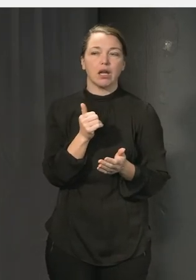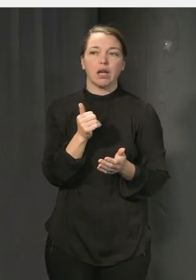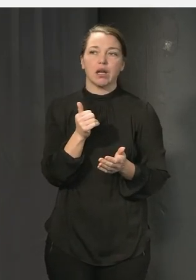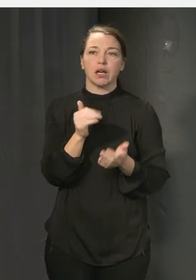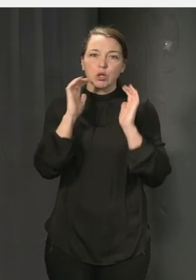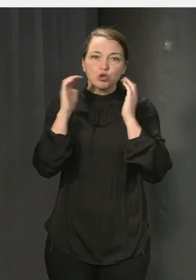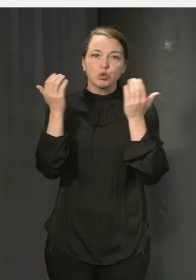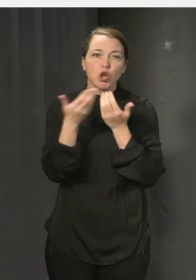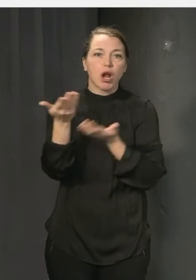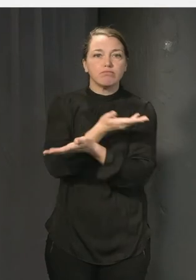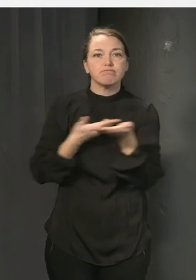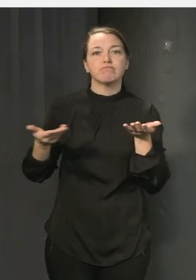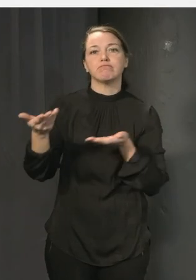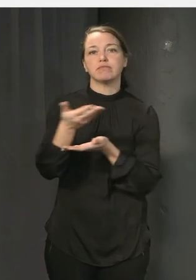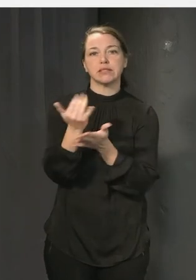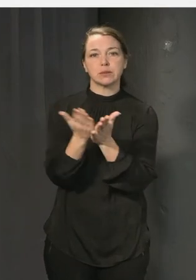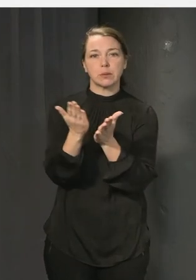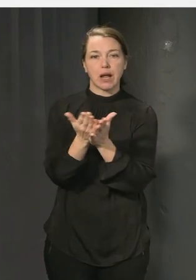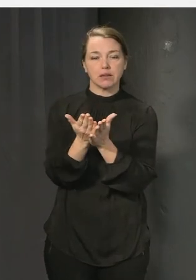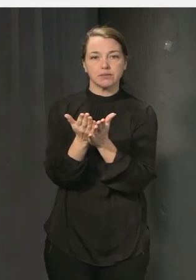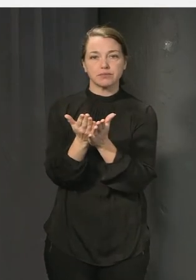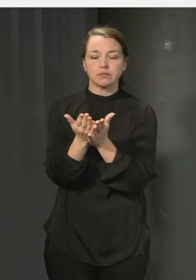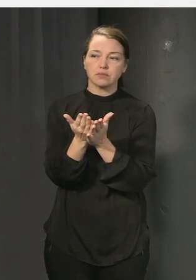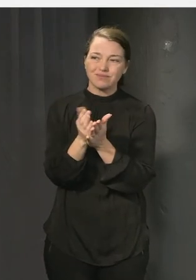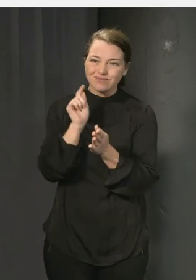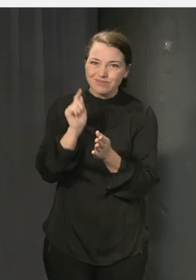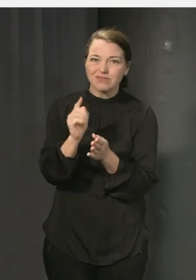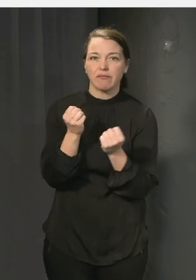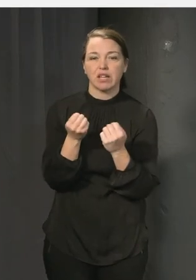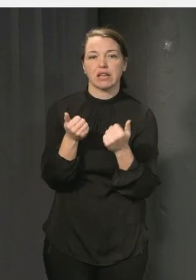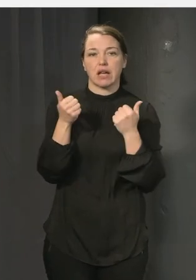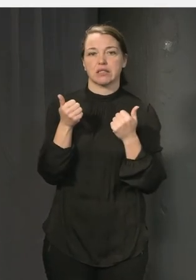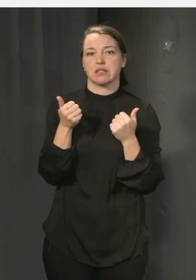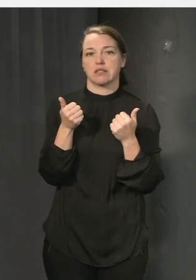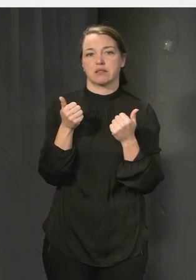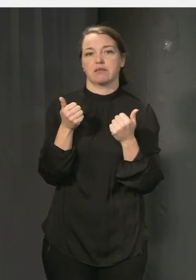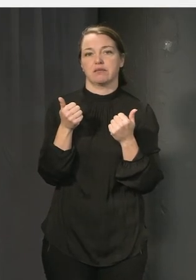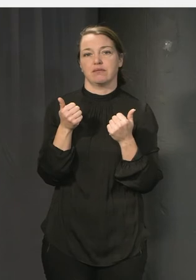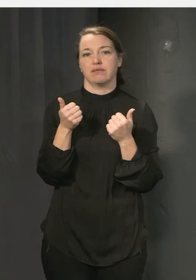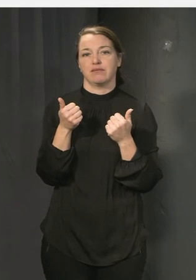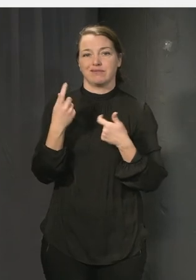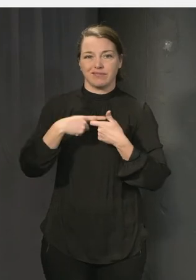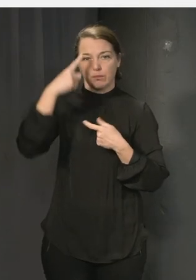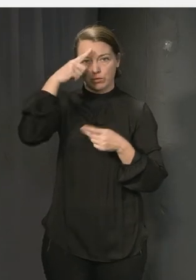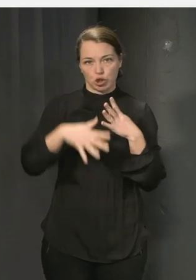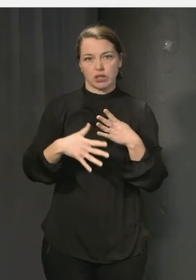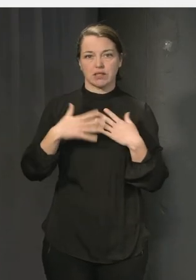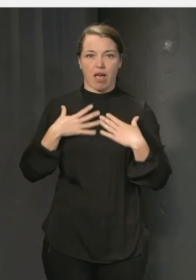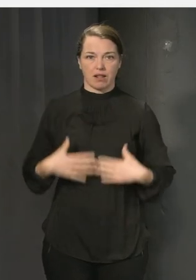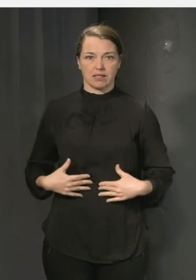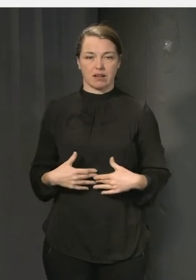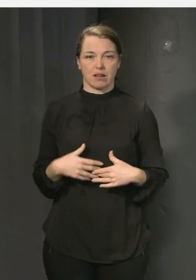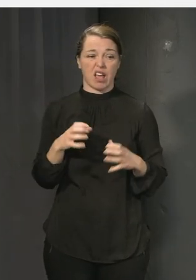sociala spelet i skolan är kanske mer viktigt ibland för det psykiska måendet än det som faktiskt händer i